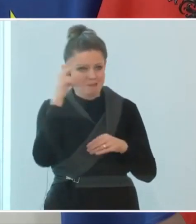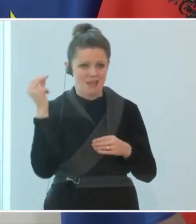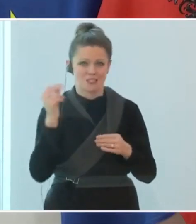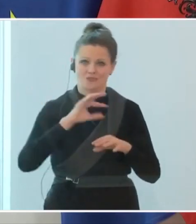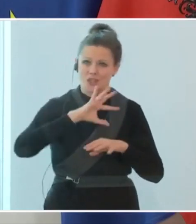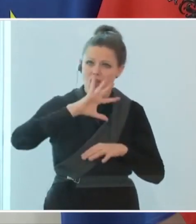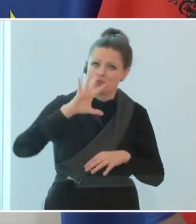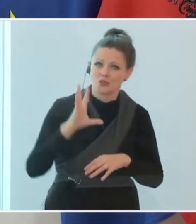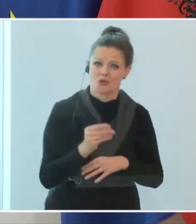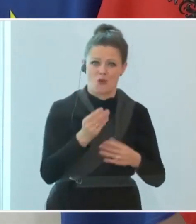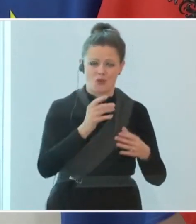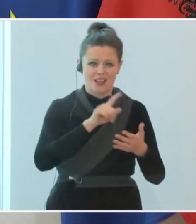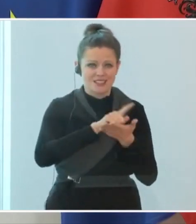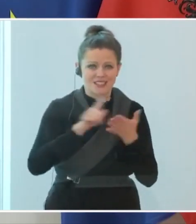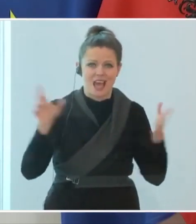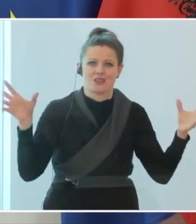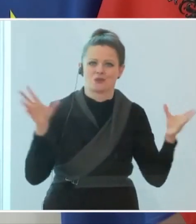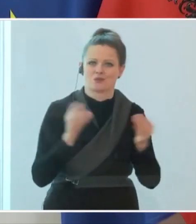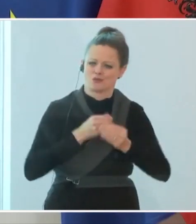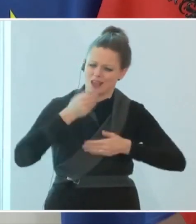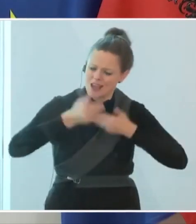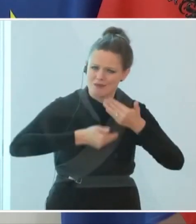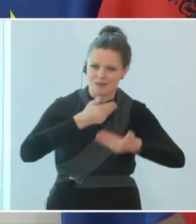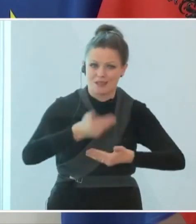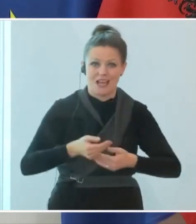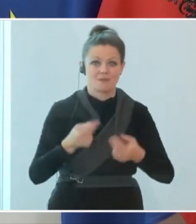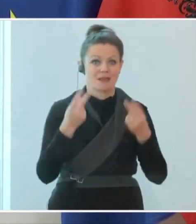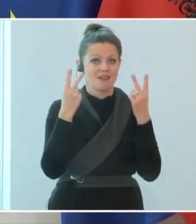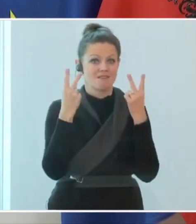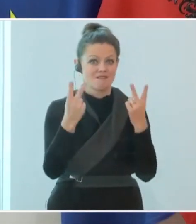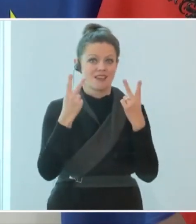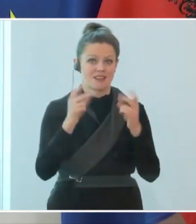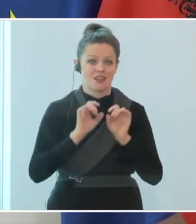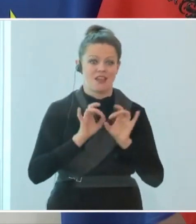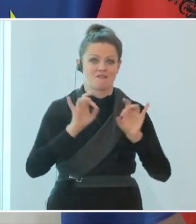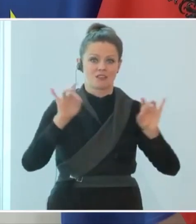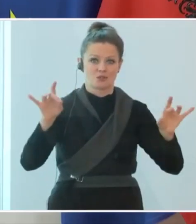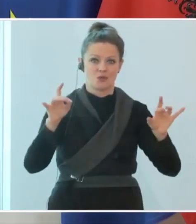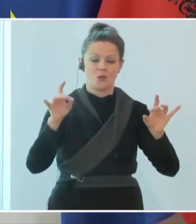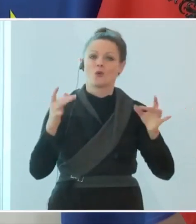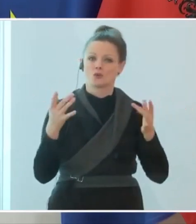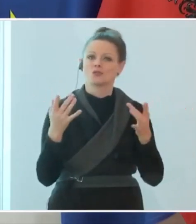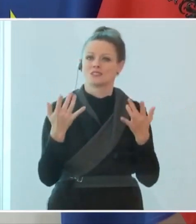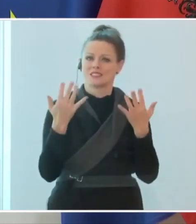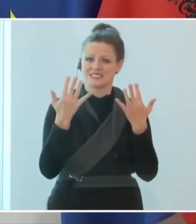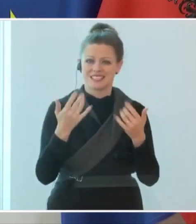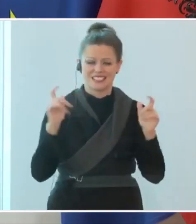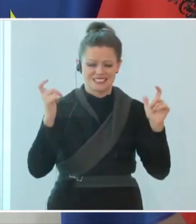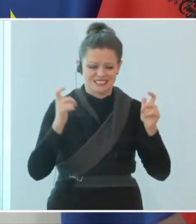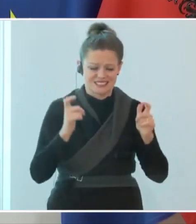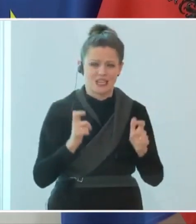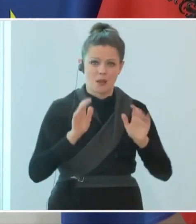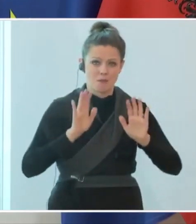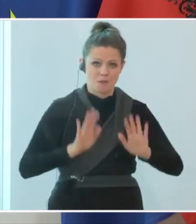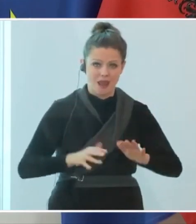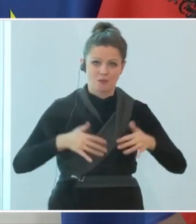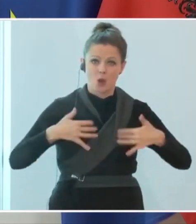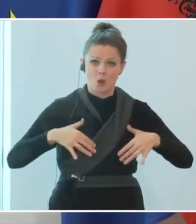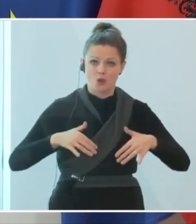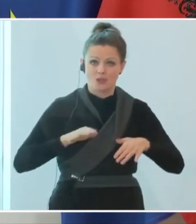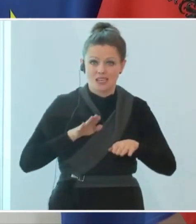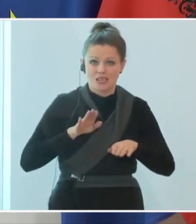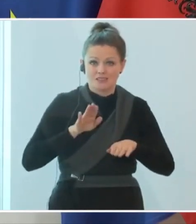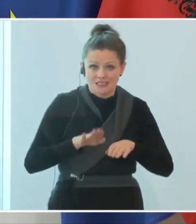eben jetzt notwendig, um das Infektionsgeschehen wieder in den Griff zu bekommen, die Lockerungen weiter fortführen zu können, dass wir hier